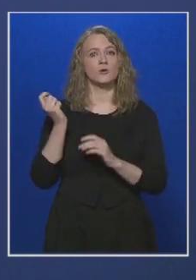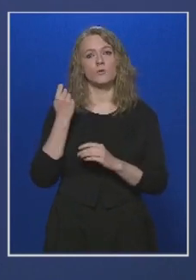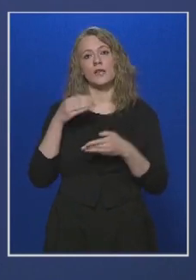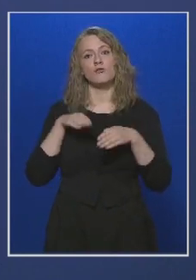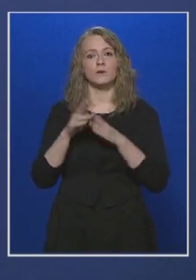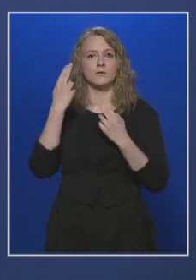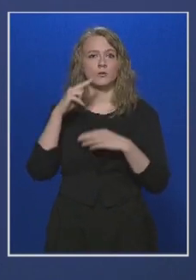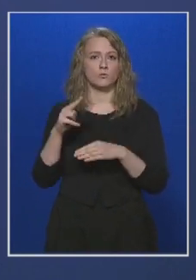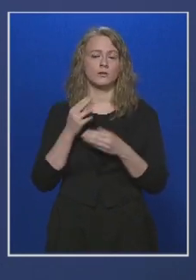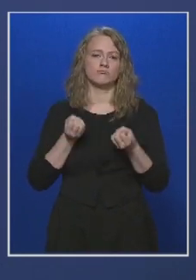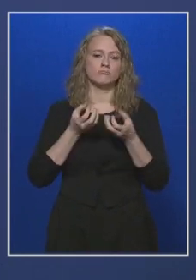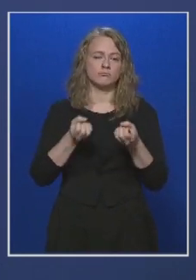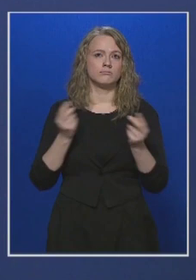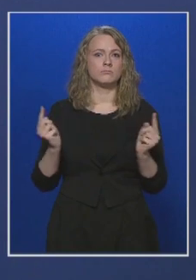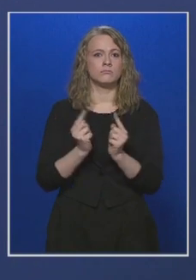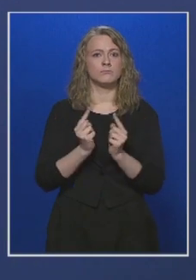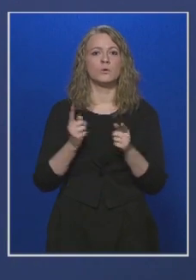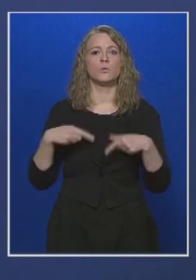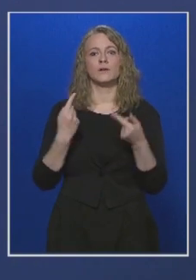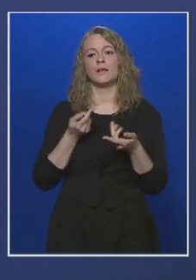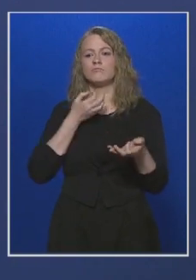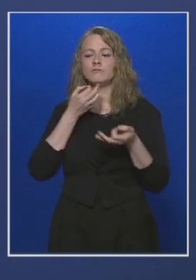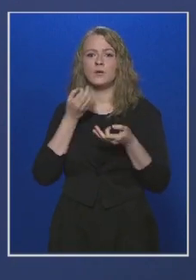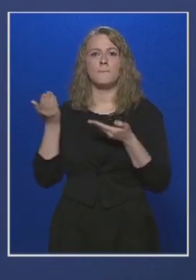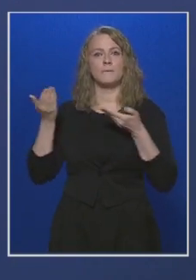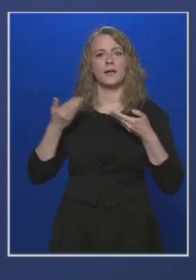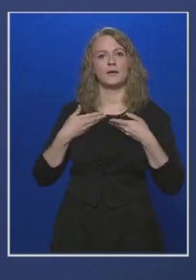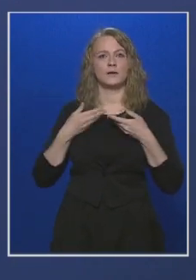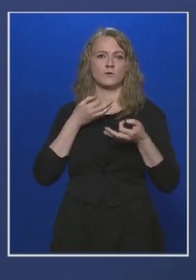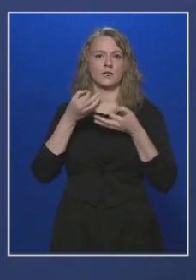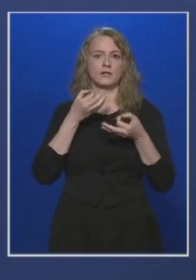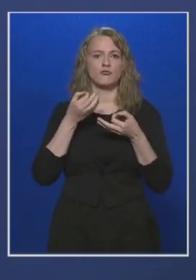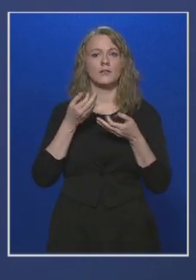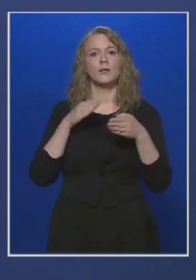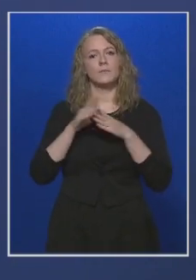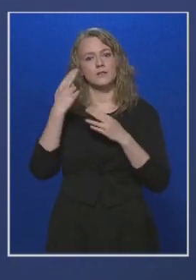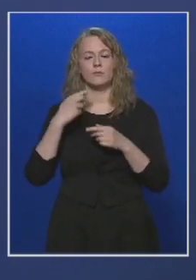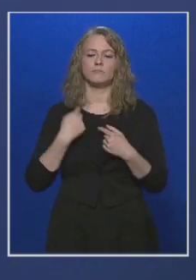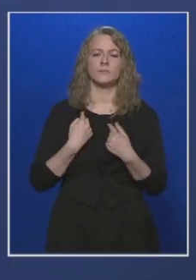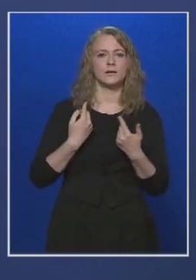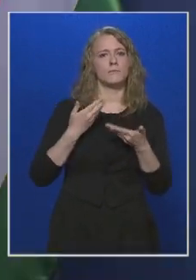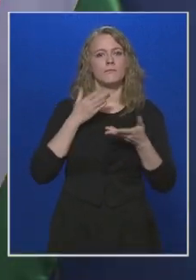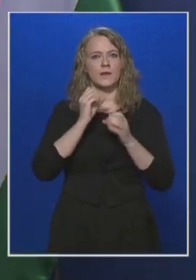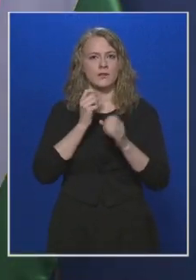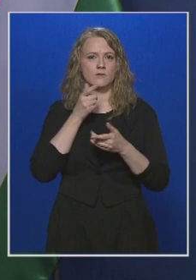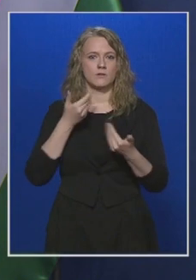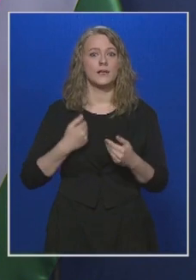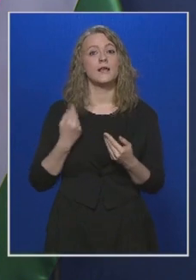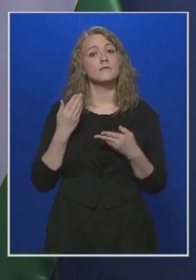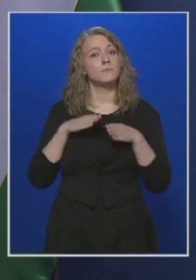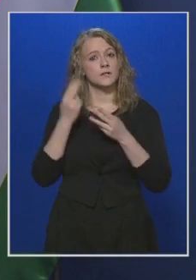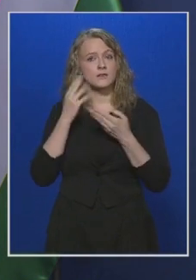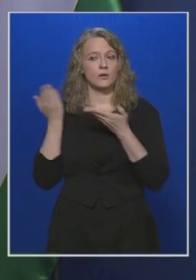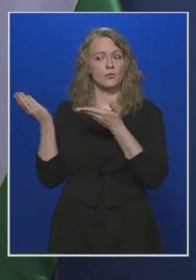miniszterurat, hogy számoljon be erről, utána pedig én fel fogom tenni a beérkező kérdéseket, és miniszter úr, illetve én megválaszoljuk azokat. Miniszter úr, parancsolj!